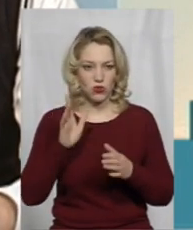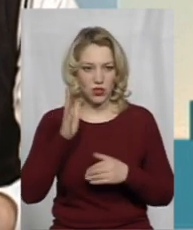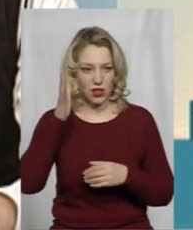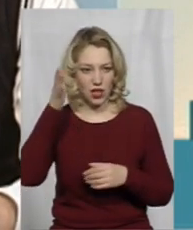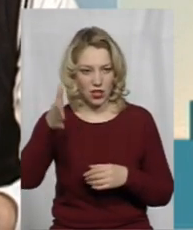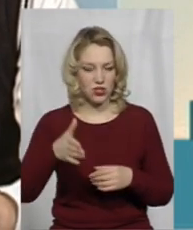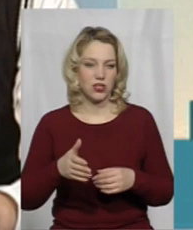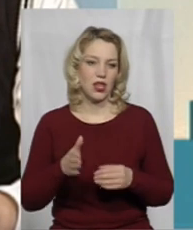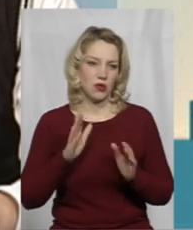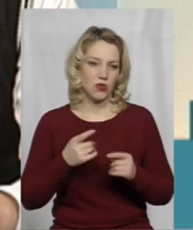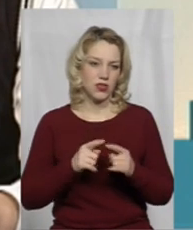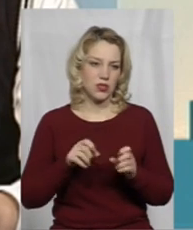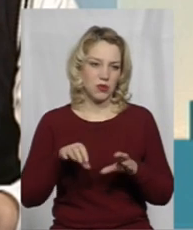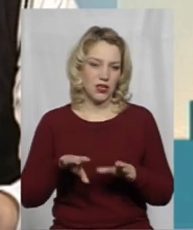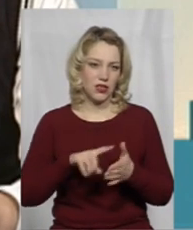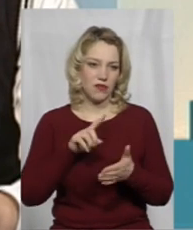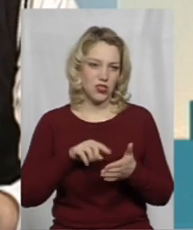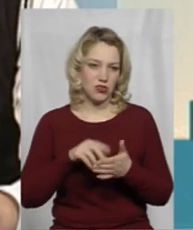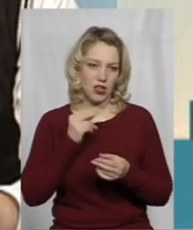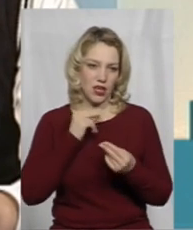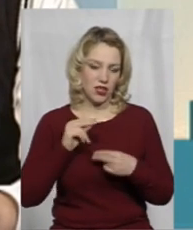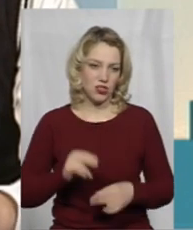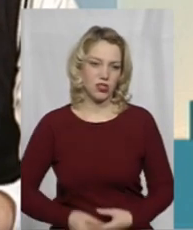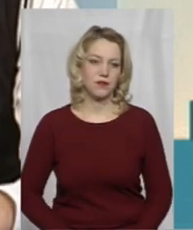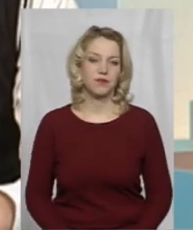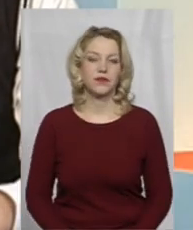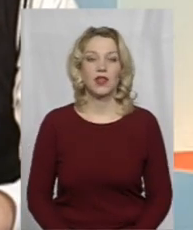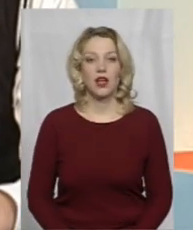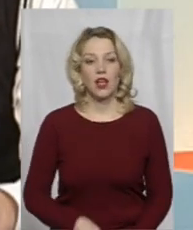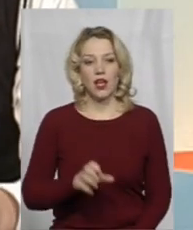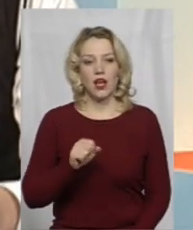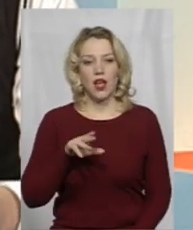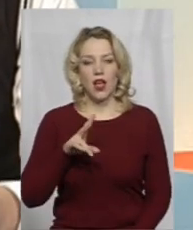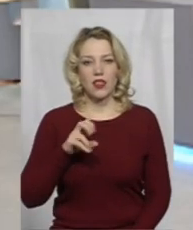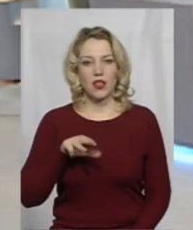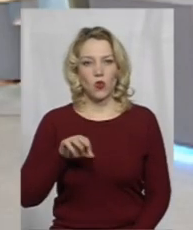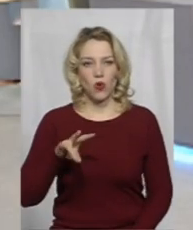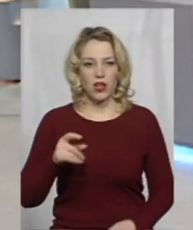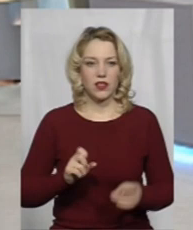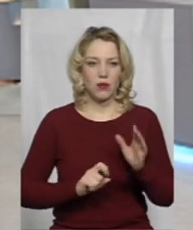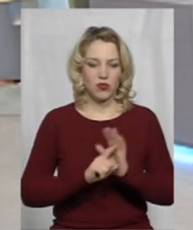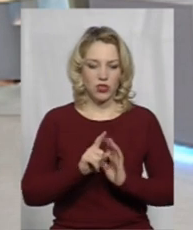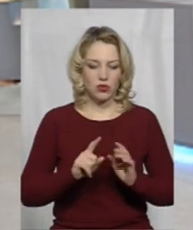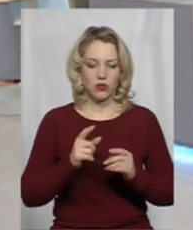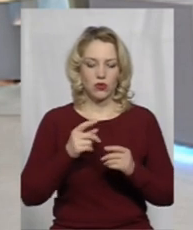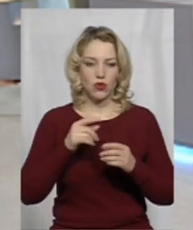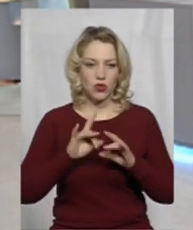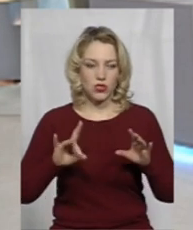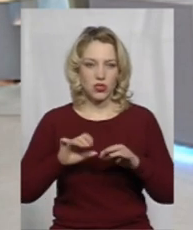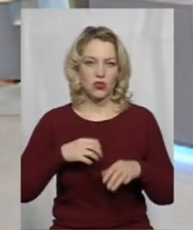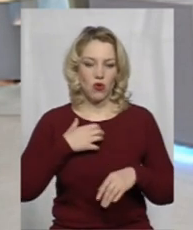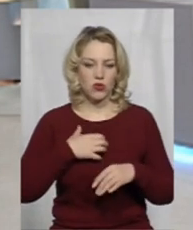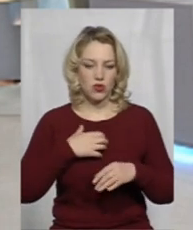буде ця питання вирішуватися на краще. Пане Анатолію, для початку ще окресить, будь ласка, основні